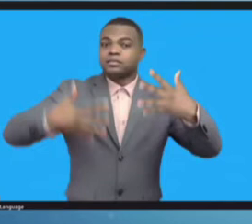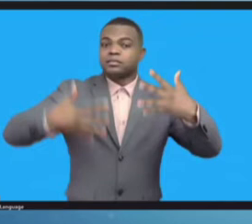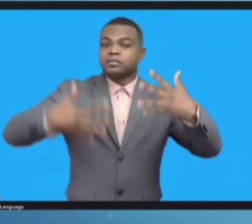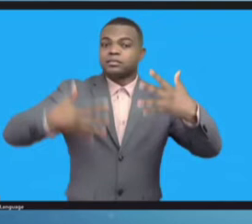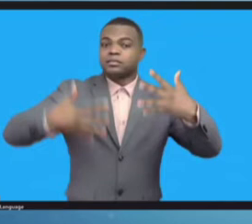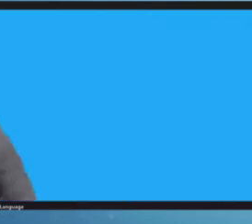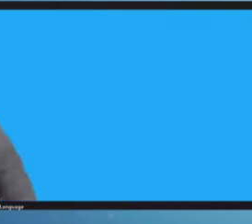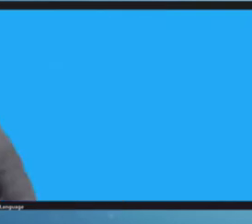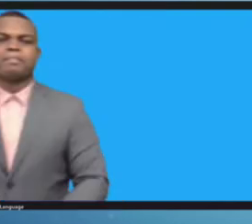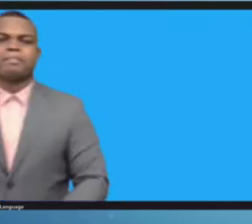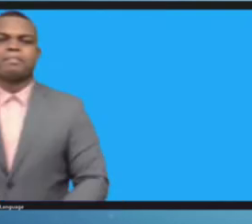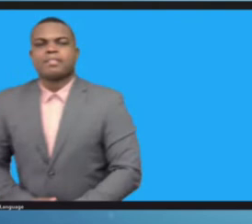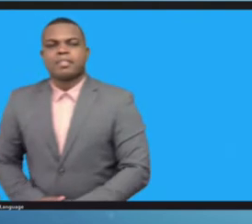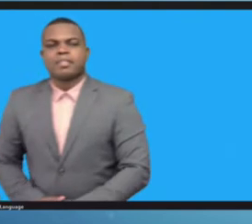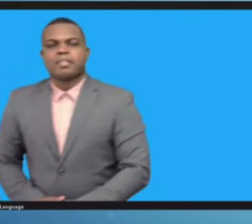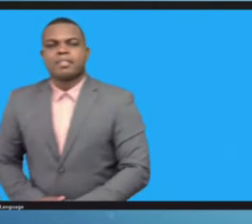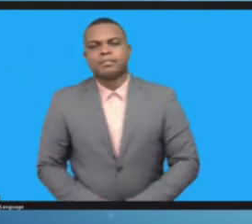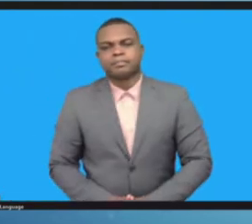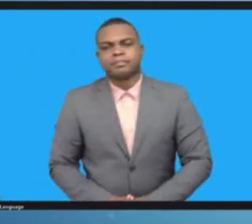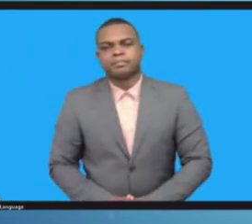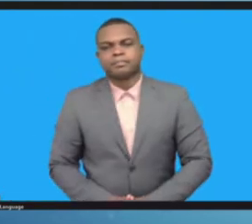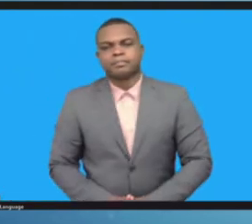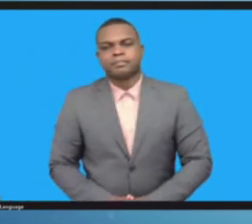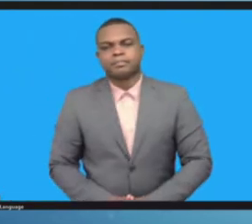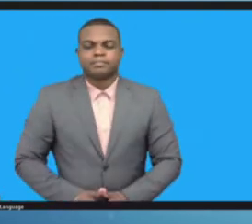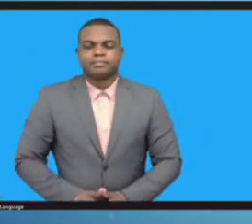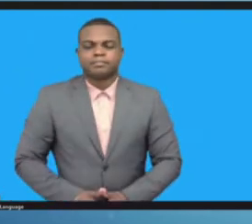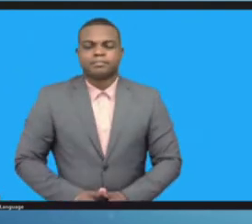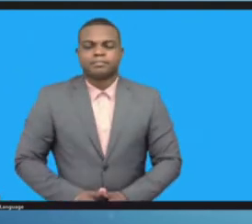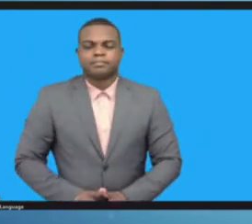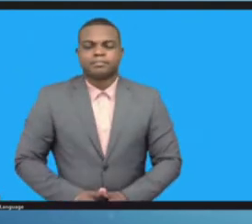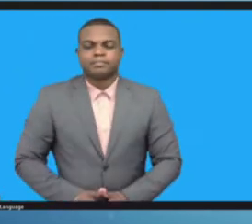صاحب المعالي دكتور أبي أحمد